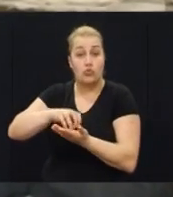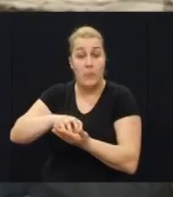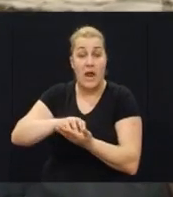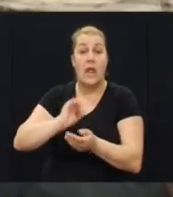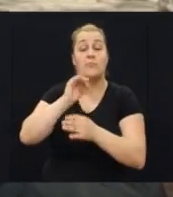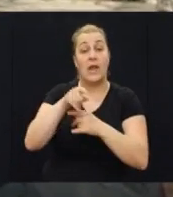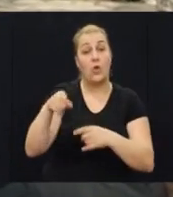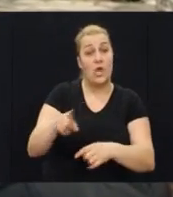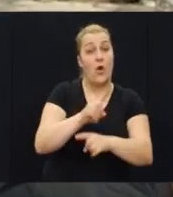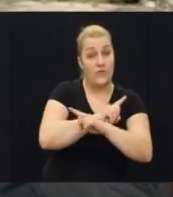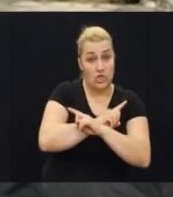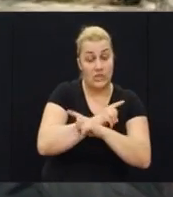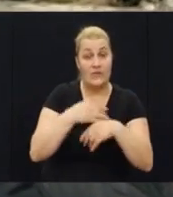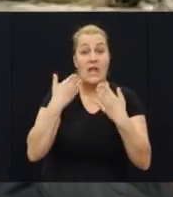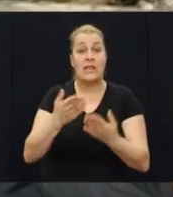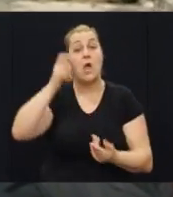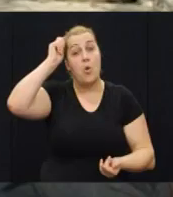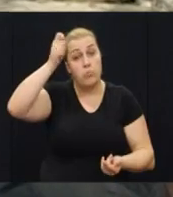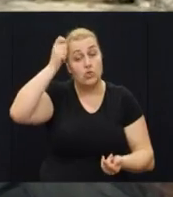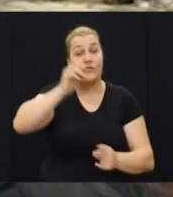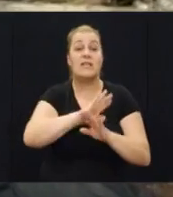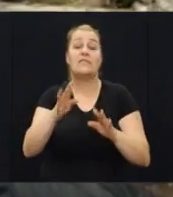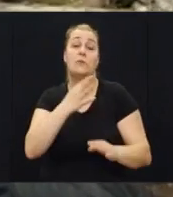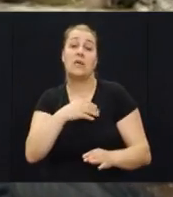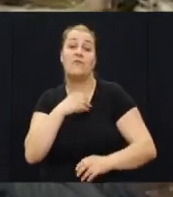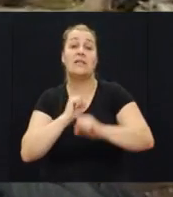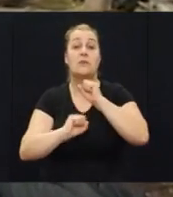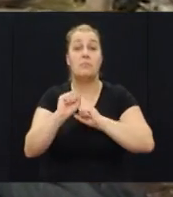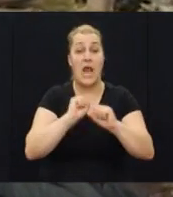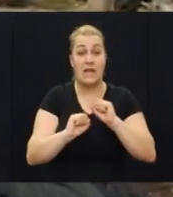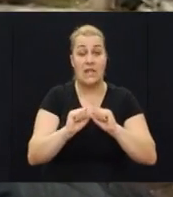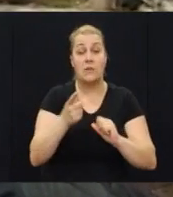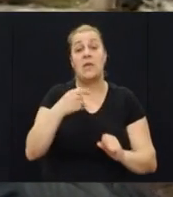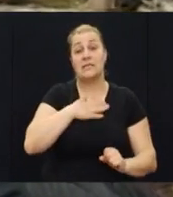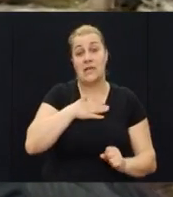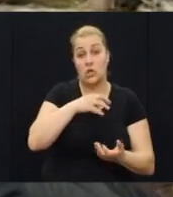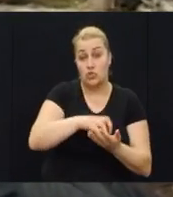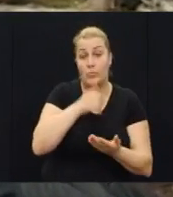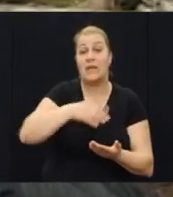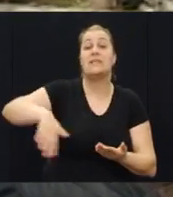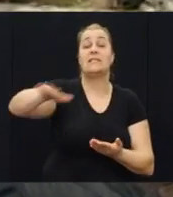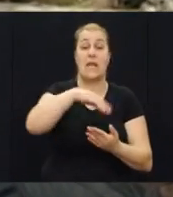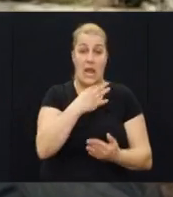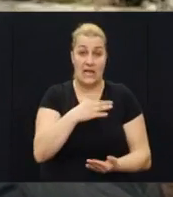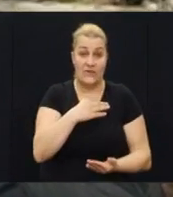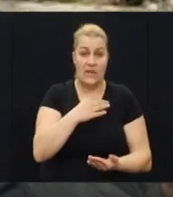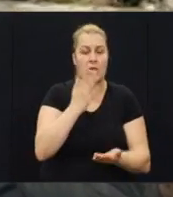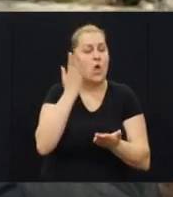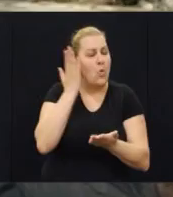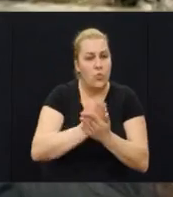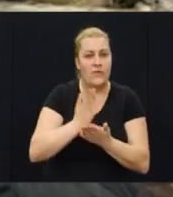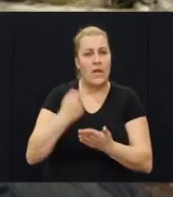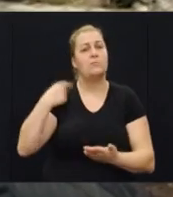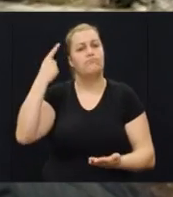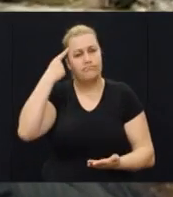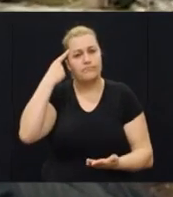preko njegove žete dajemo poštovanje svim hrvatskim braniteljima iz naše županije i iz cijele Republike Hrvatske, imajući uvijek na umu